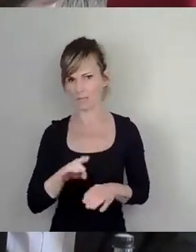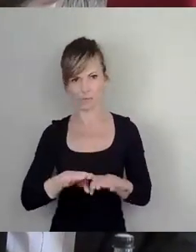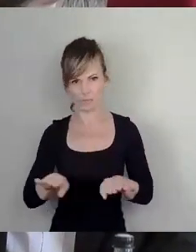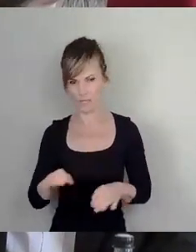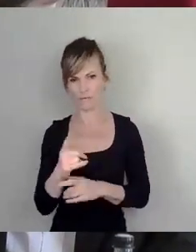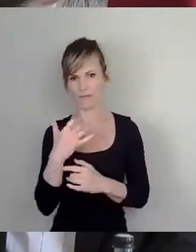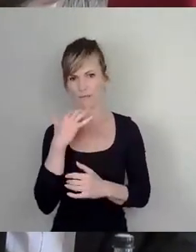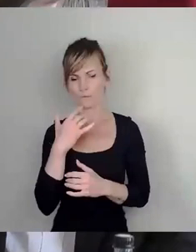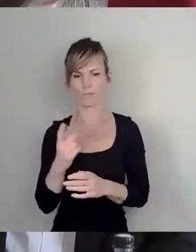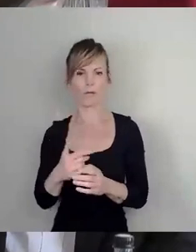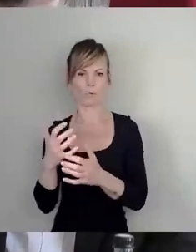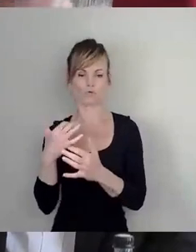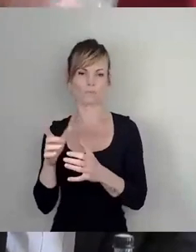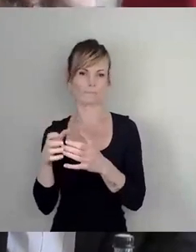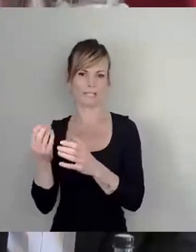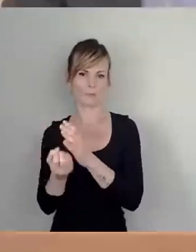federführende Ausschussbericht Kultur?